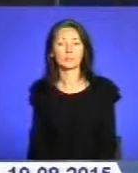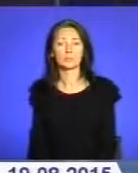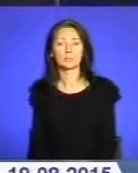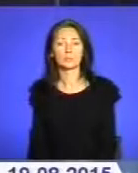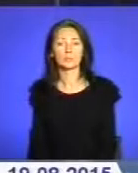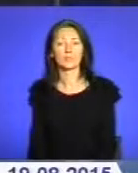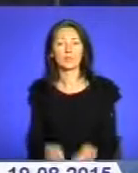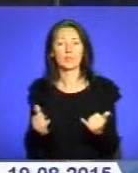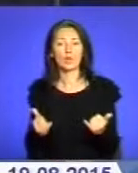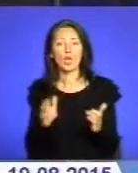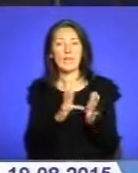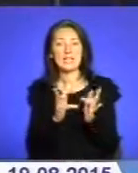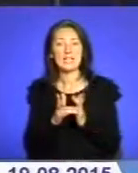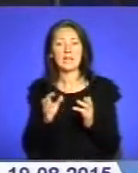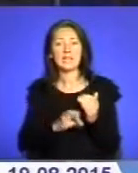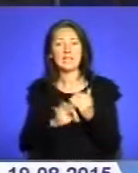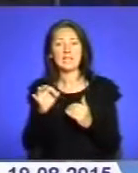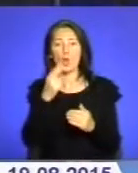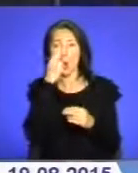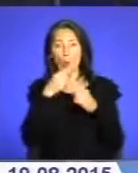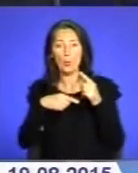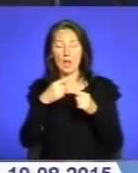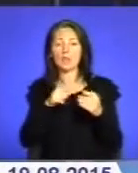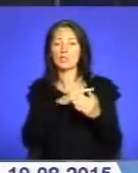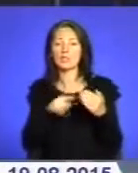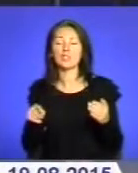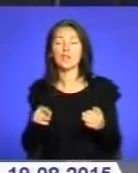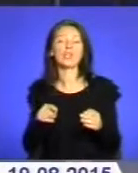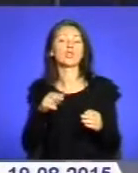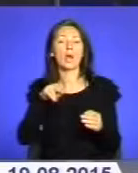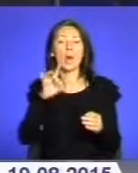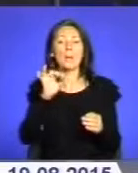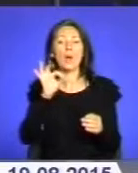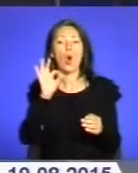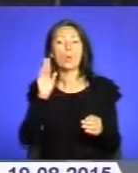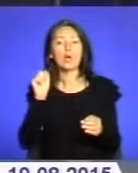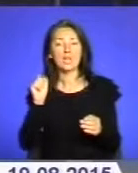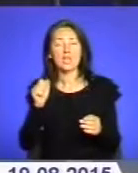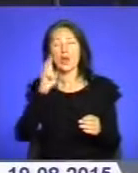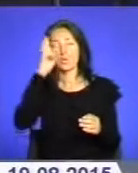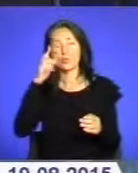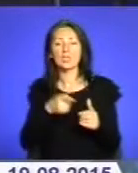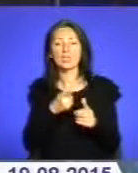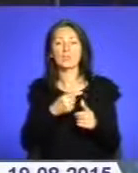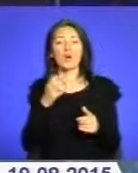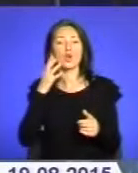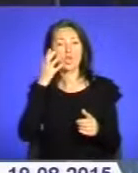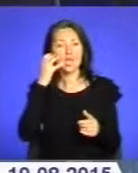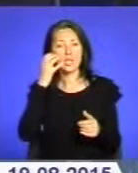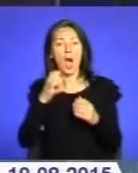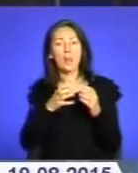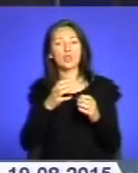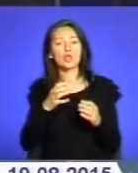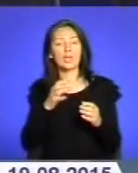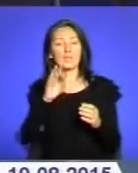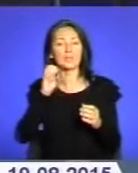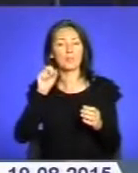Сьогодні християни Східного обряду відзначають преображення Господня, його ще називають яблучним спасом. В цей день традиційно освячують яблука,